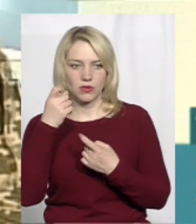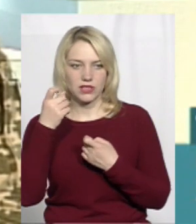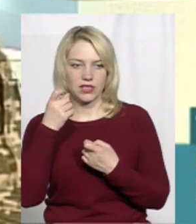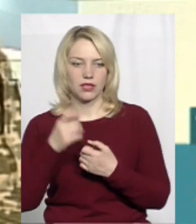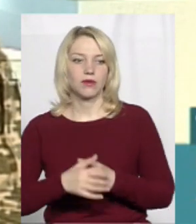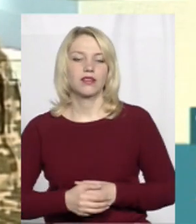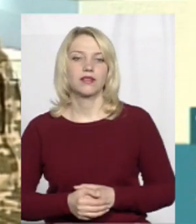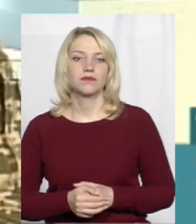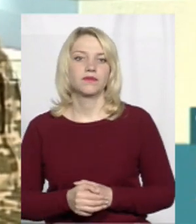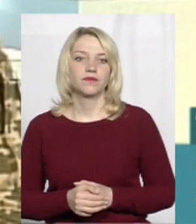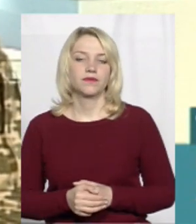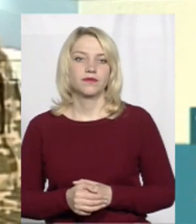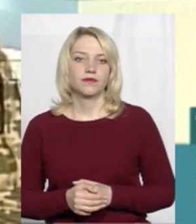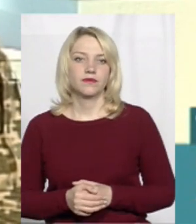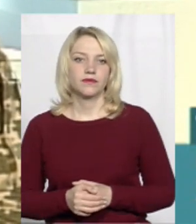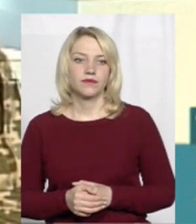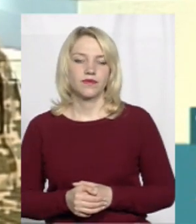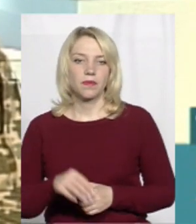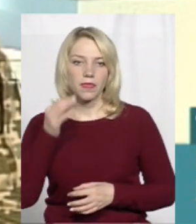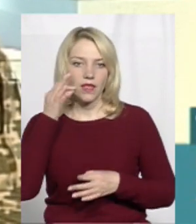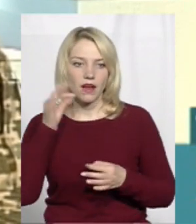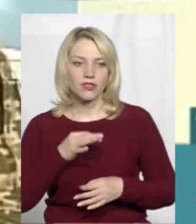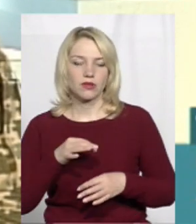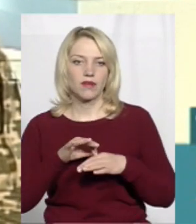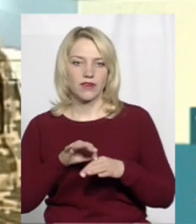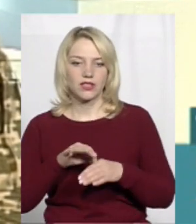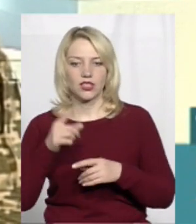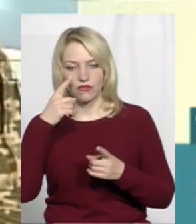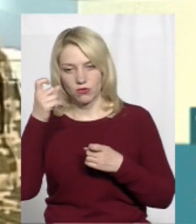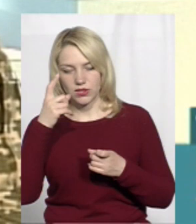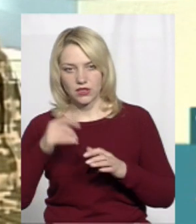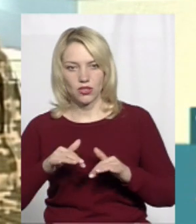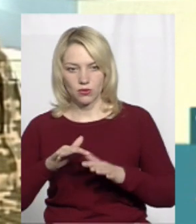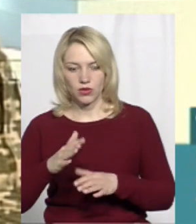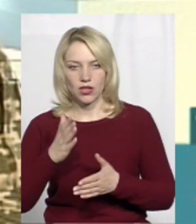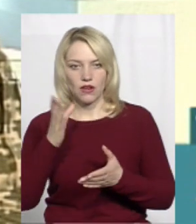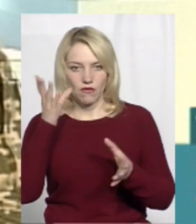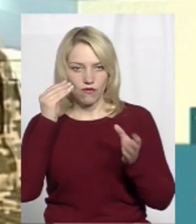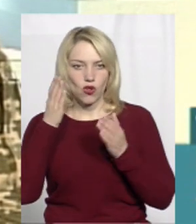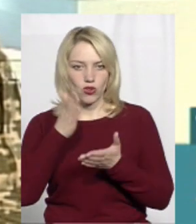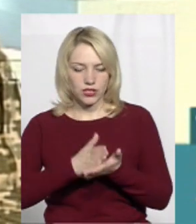навичками ведення інформаційних кампаній володію.